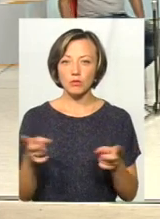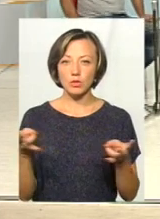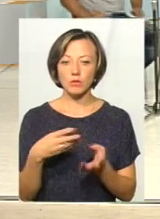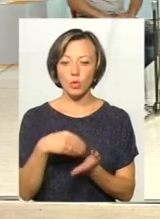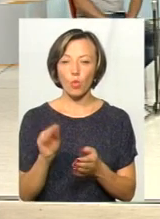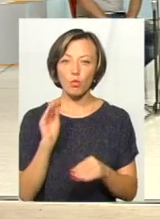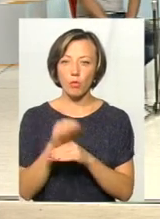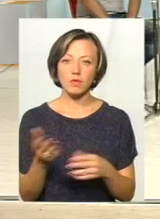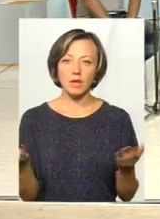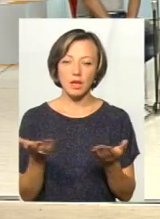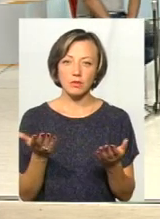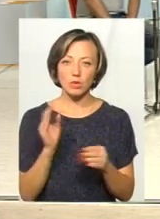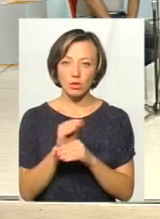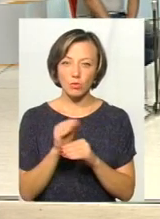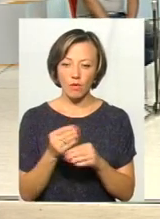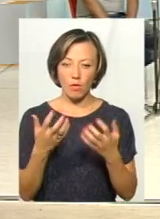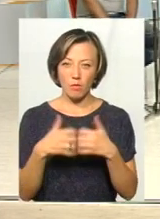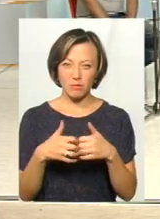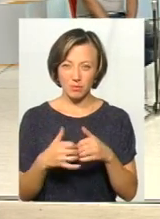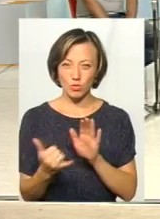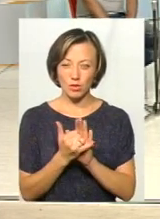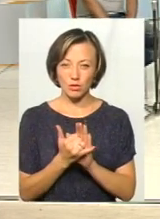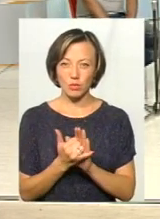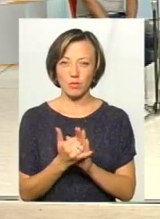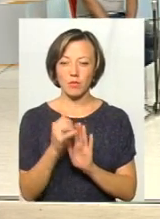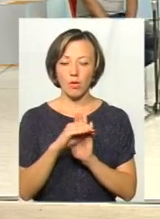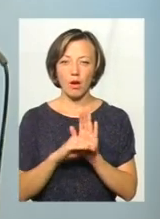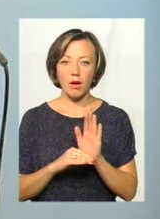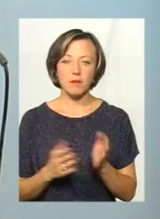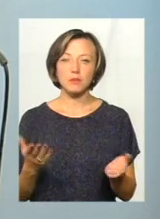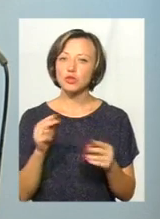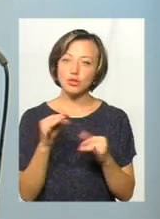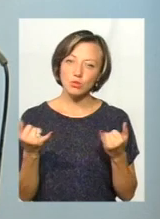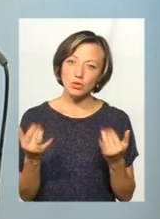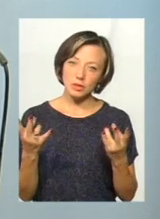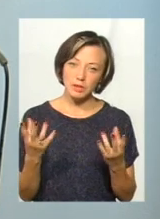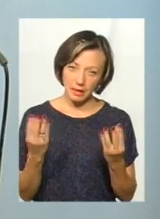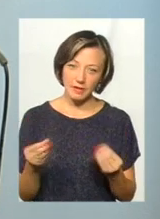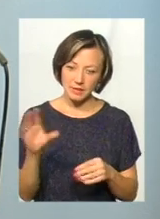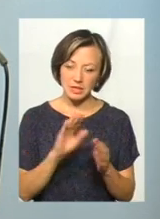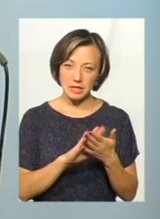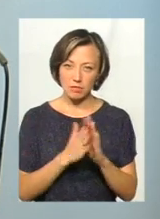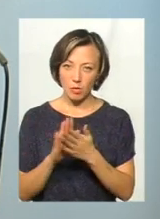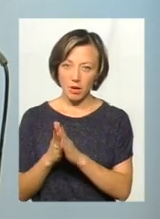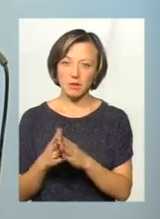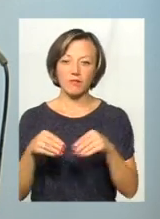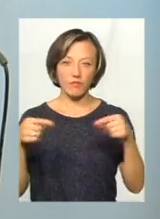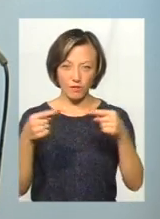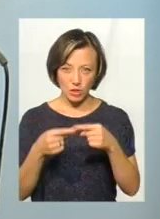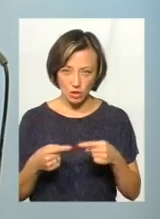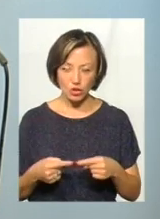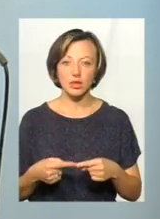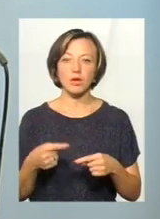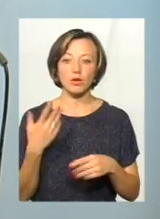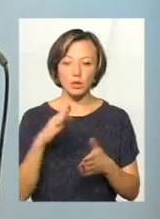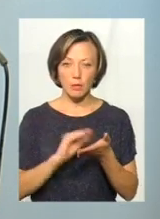докуповувати якийсь додаткове програмне забезпечення або ще щось? Чи на сьогоднішній день ці всі моменти вже визначені, вони